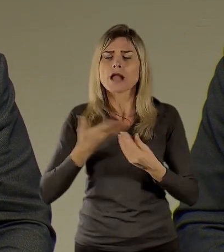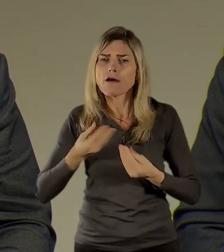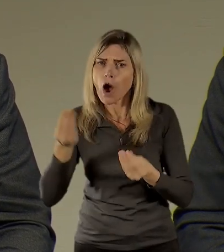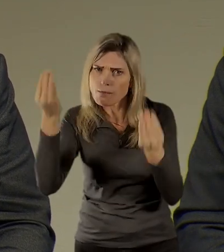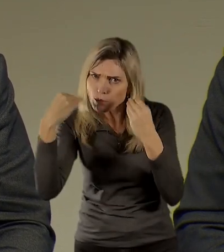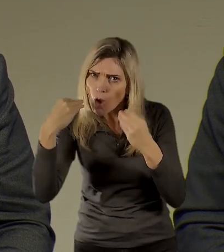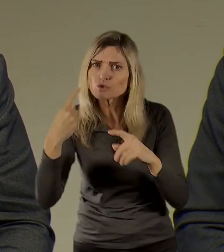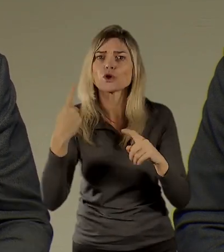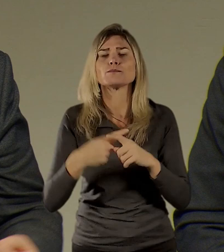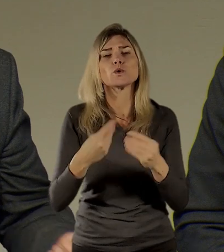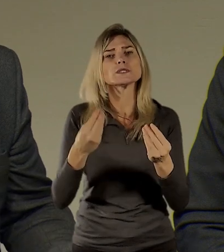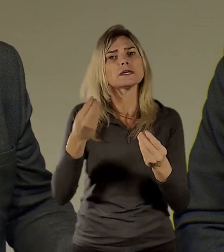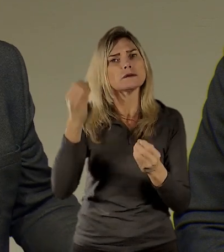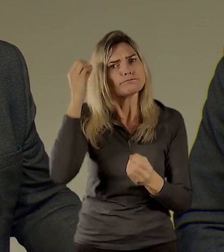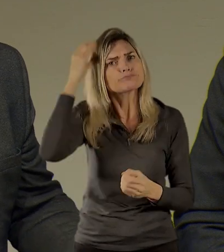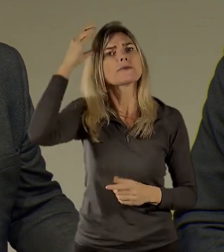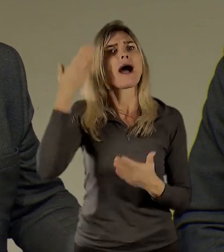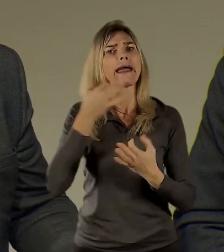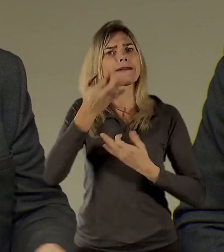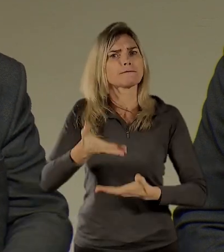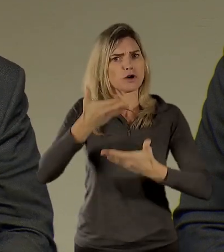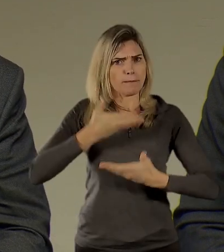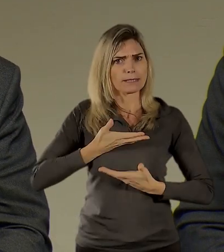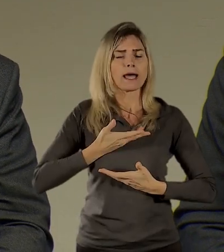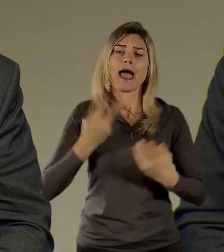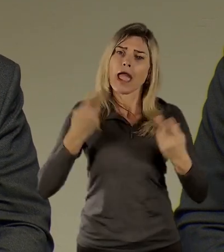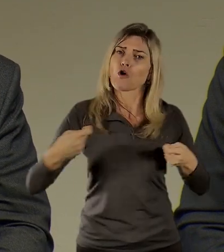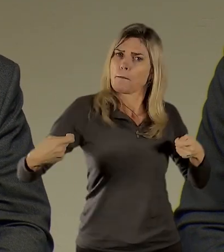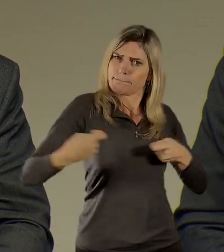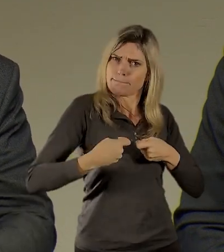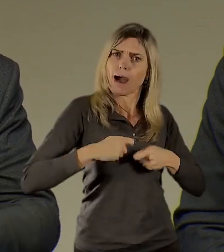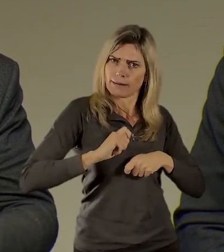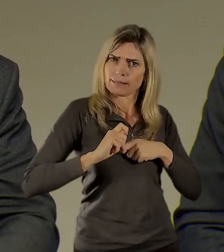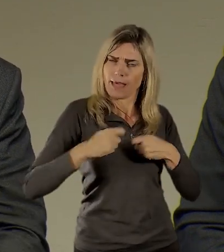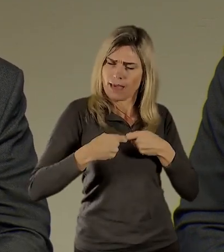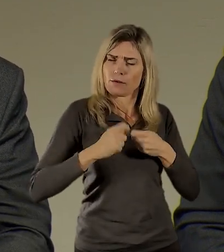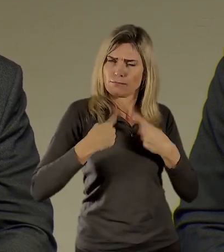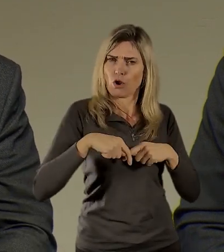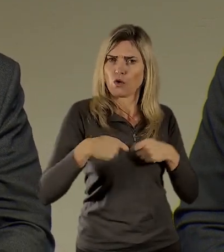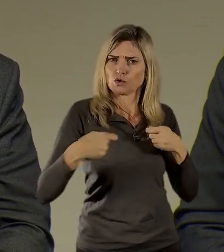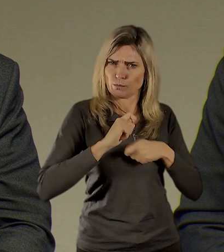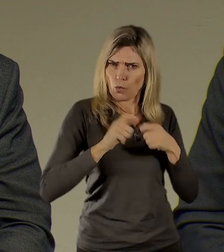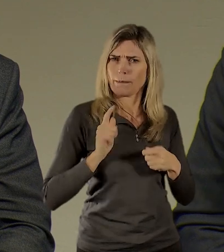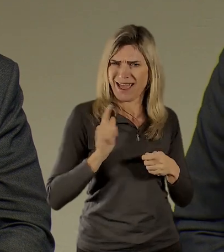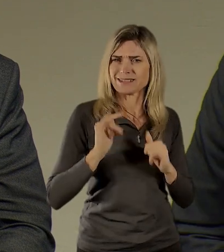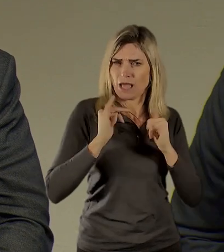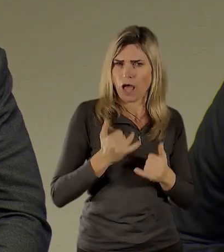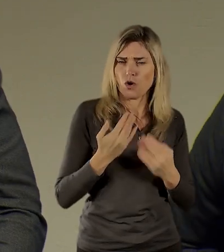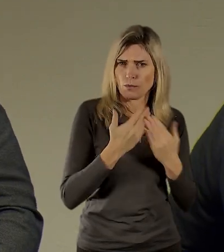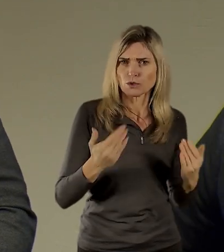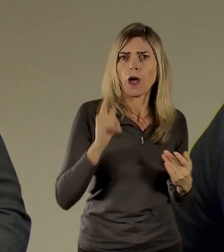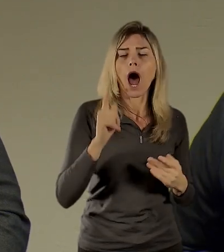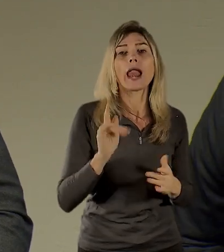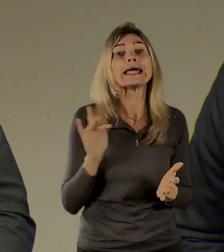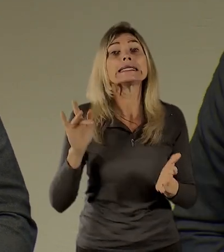vlastně se nám otvírá ten prostor, je to jeden z partnerů muzea pro nějakou spolupráci, která nebude na